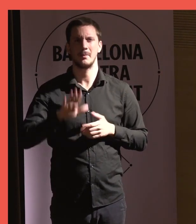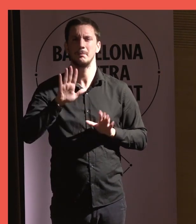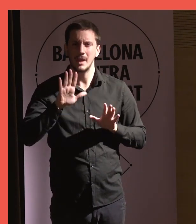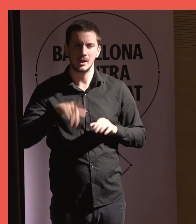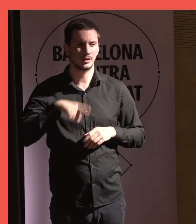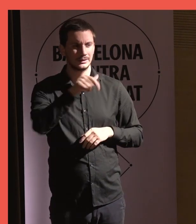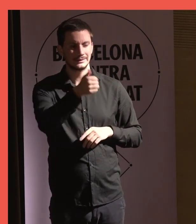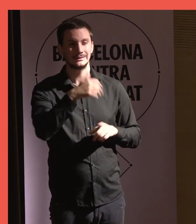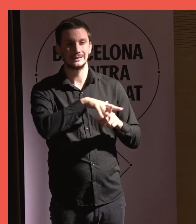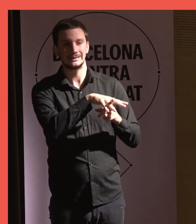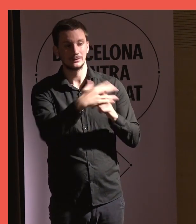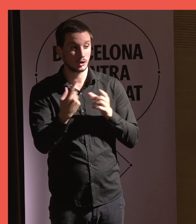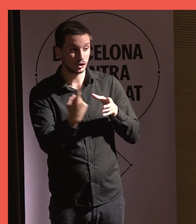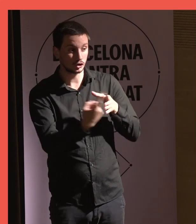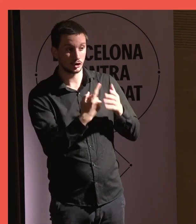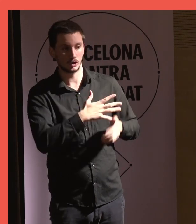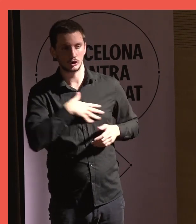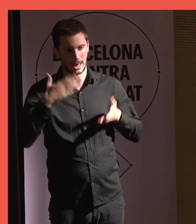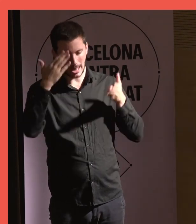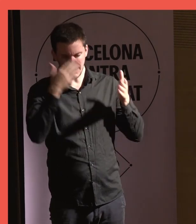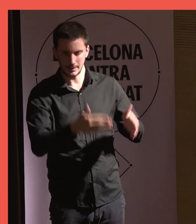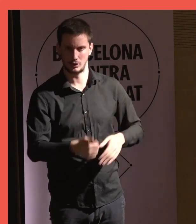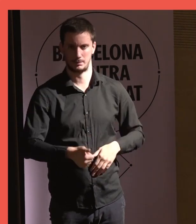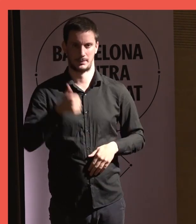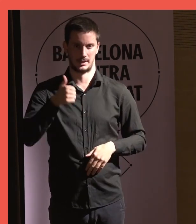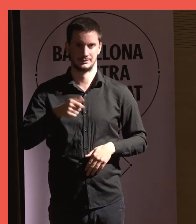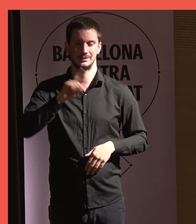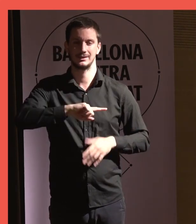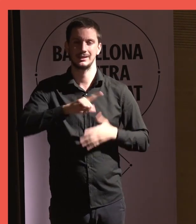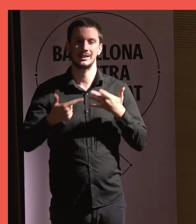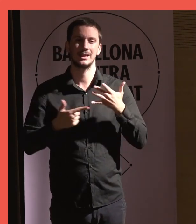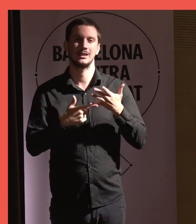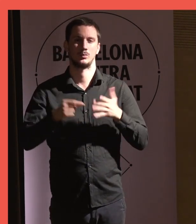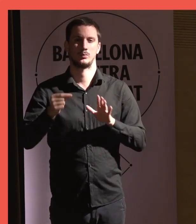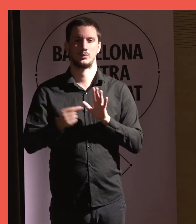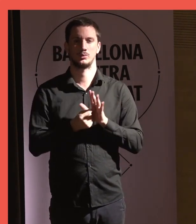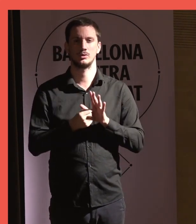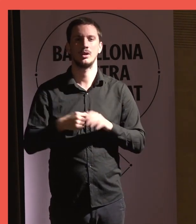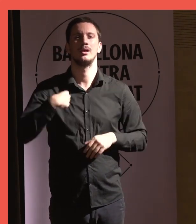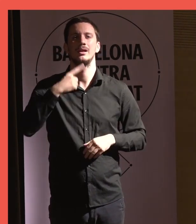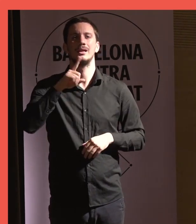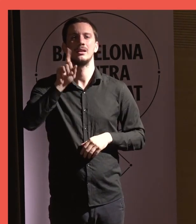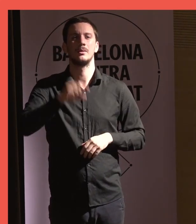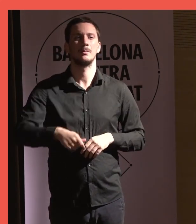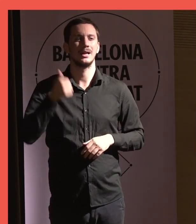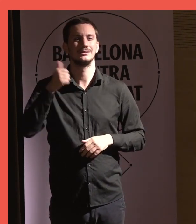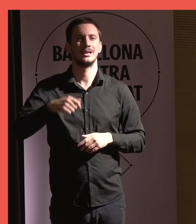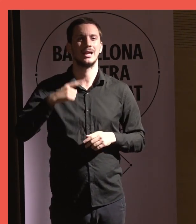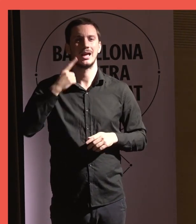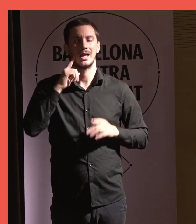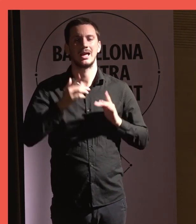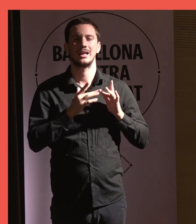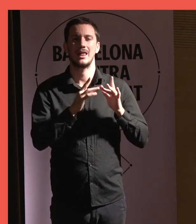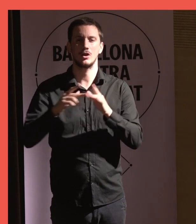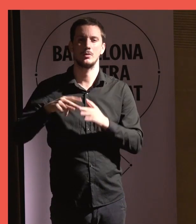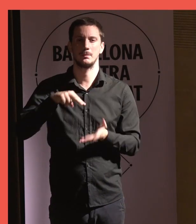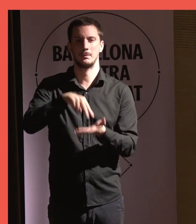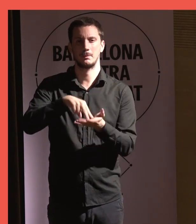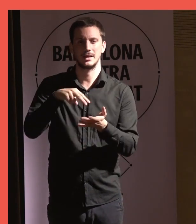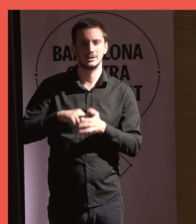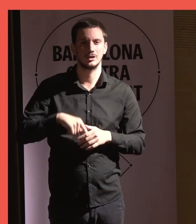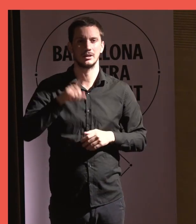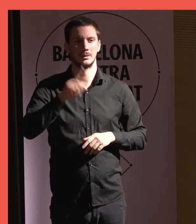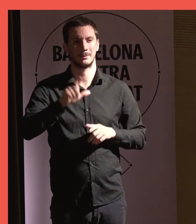a les situacions de soledat no desitjada. Cinquè, fomentar la relació presencial entre persones i entre